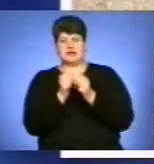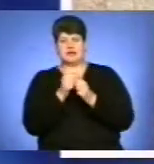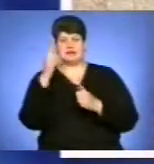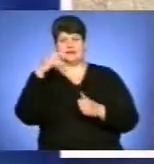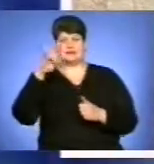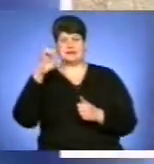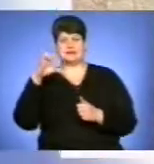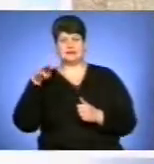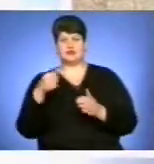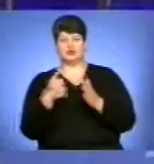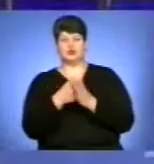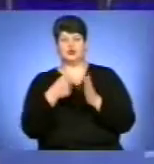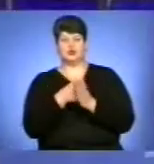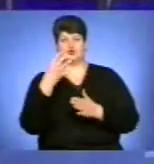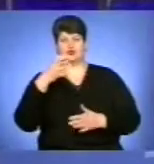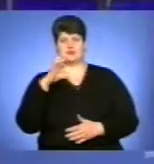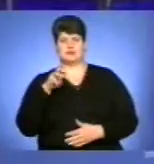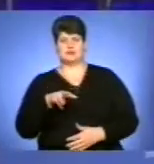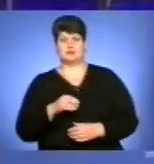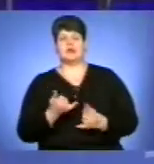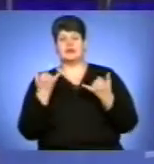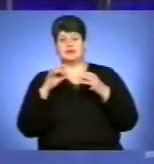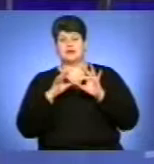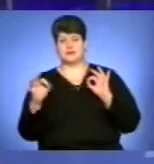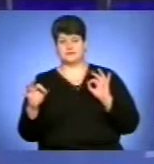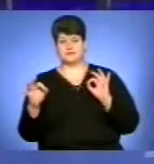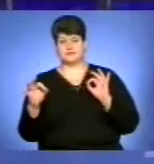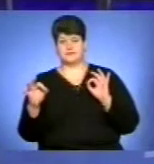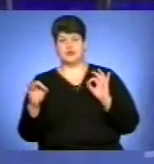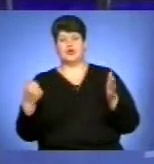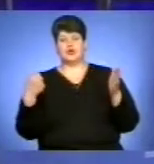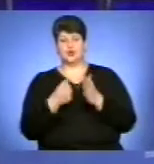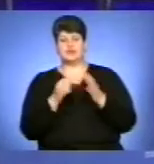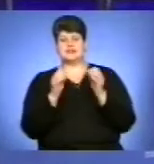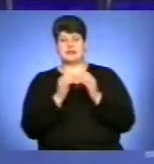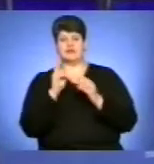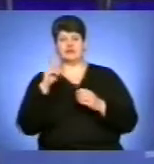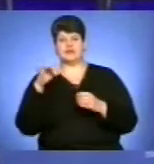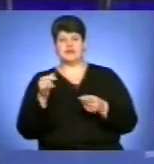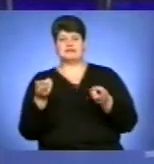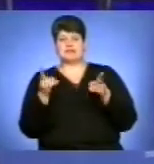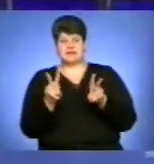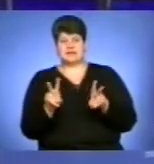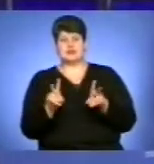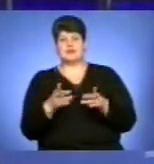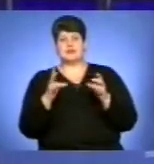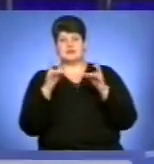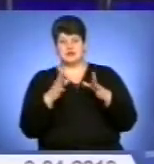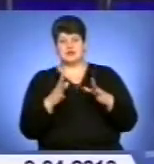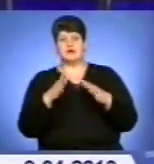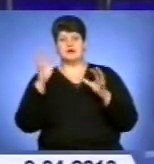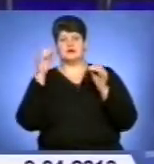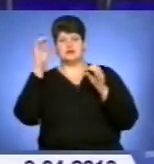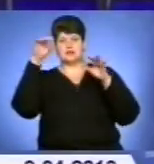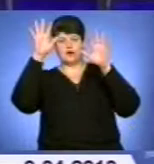сантиметрів. А тепер докладніше. До 10 квітня залишається небезпека сходження лавин на